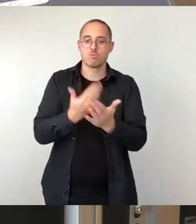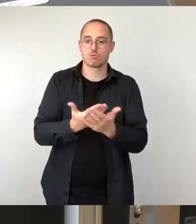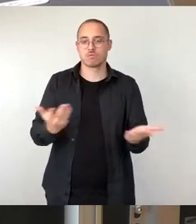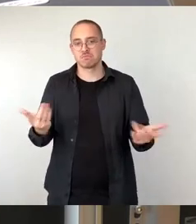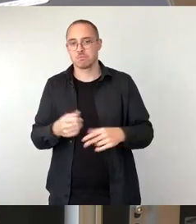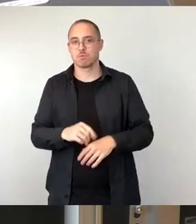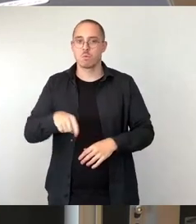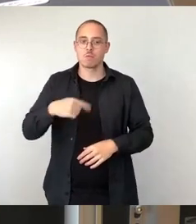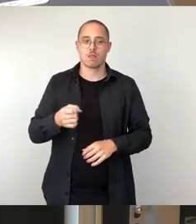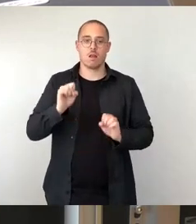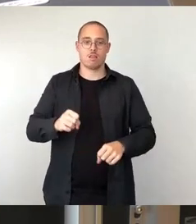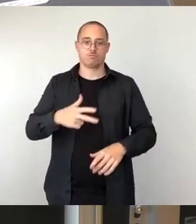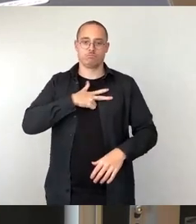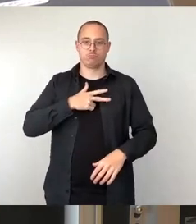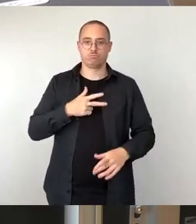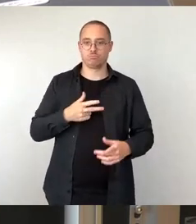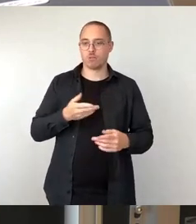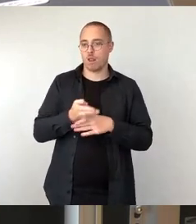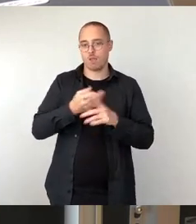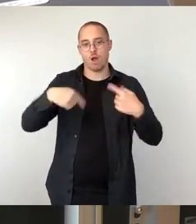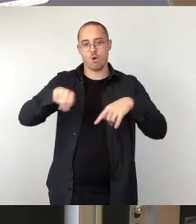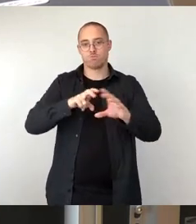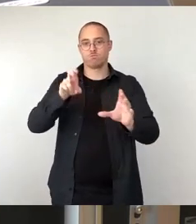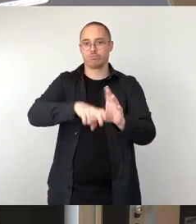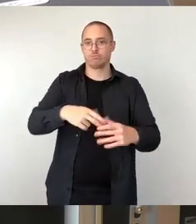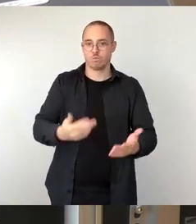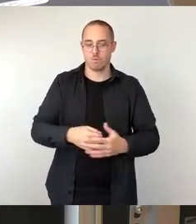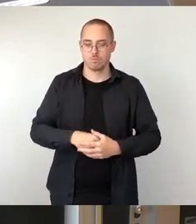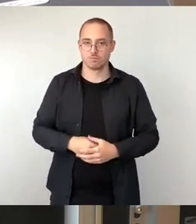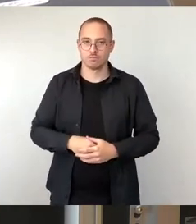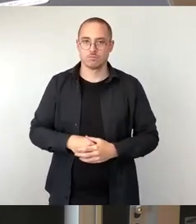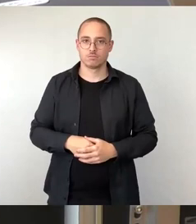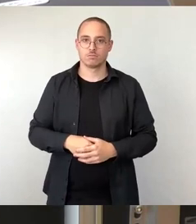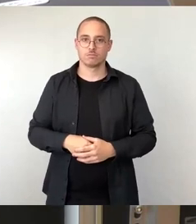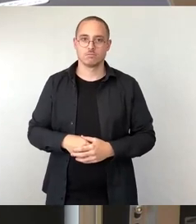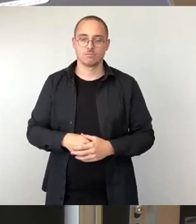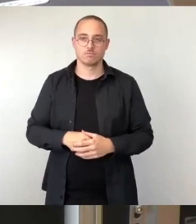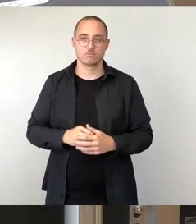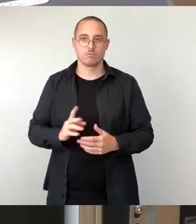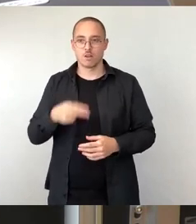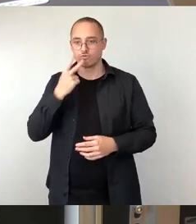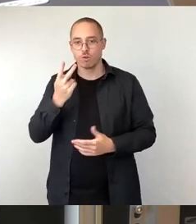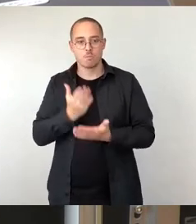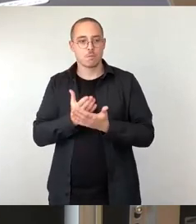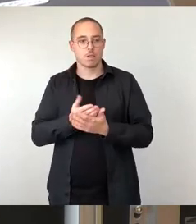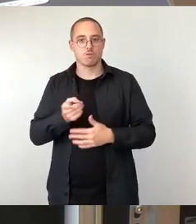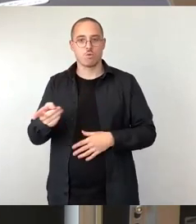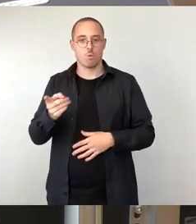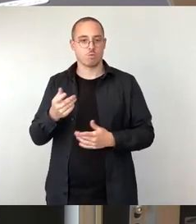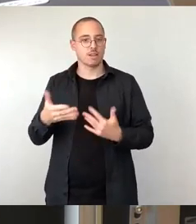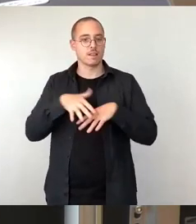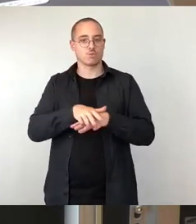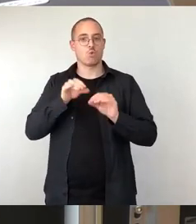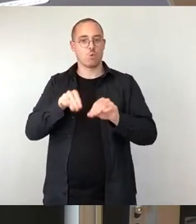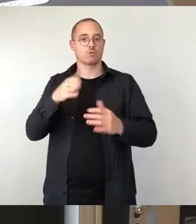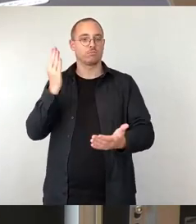möglich sein, parallel und nicht erst nach Abschluss des Integrationskurses in die Arbeitsvermittlung zu gehen. Denn eine